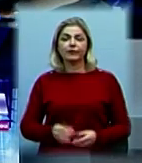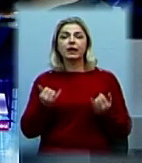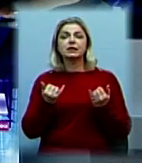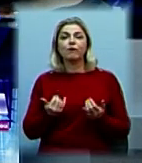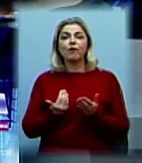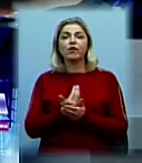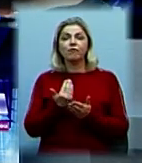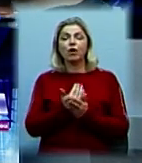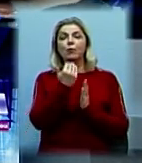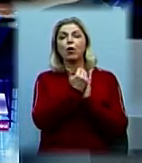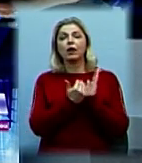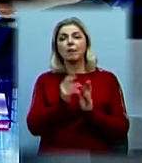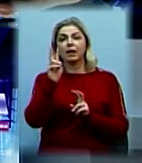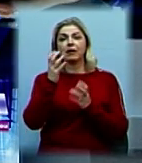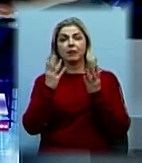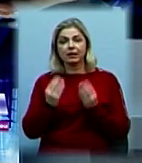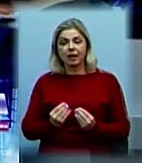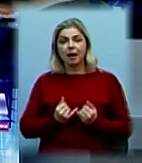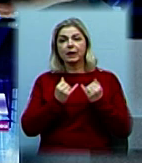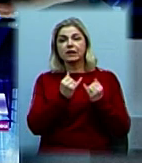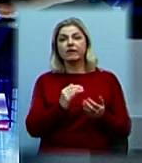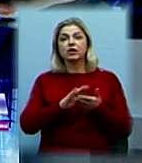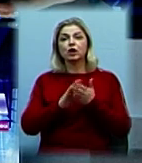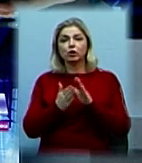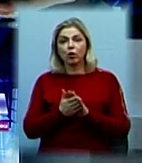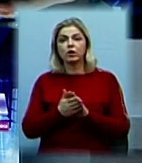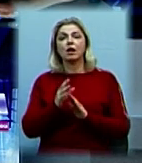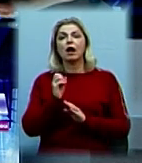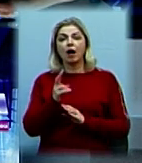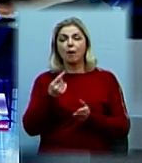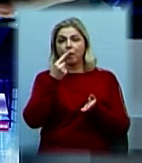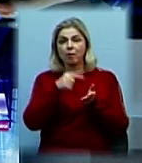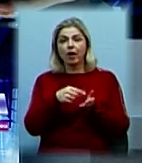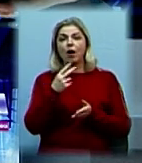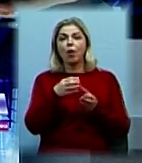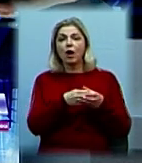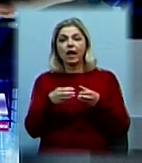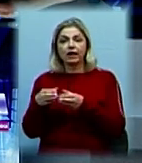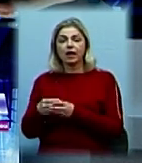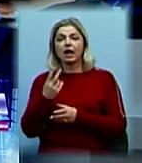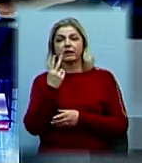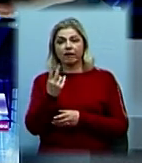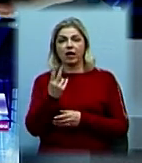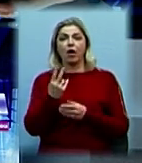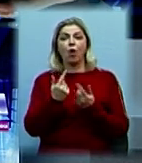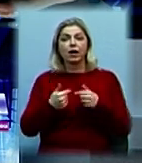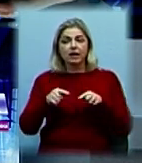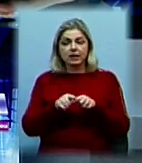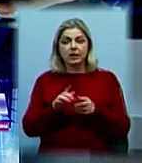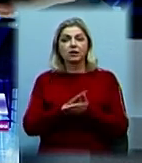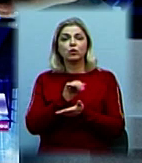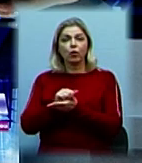Випуск програми «Тема дня» присвячений ситуації, в якій опинилися колективи двох миколаївських засобів масової інформації.